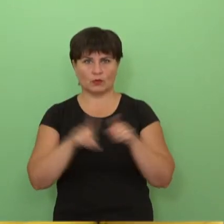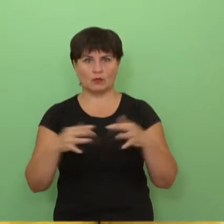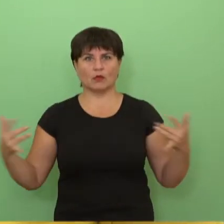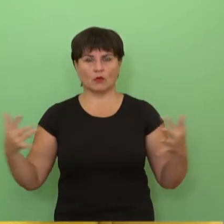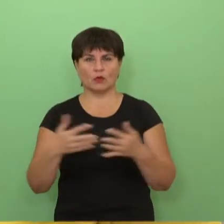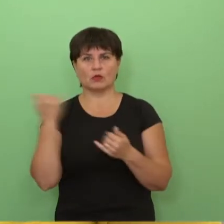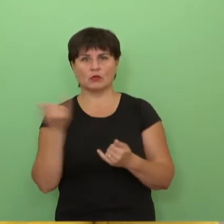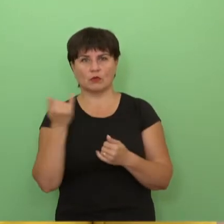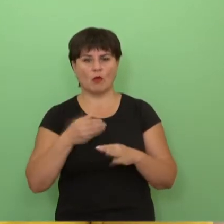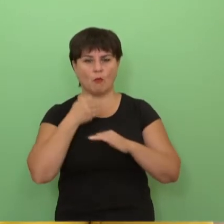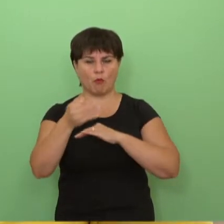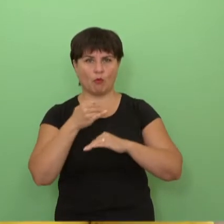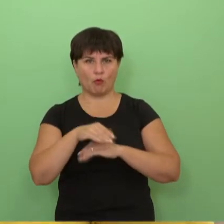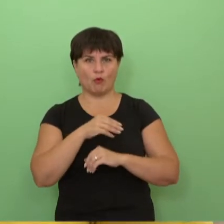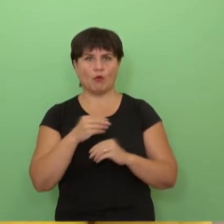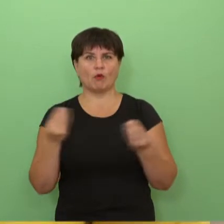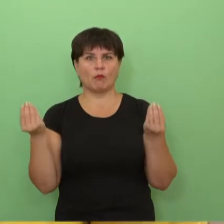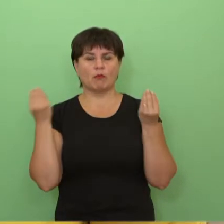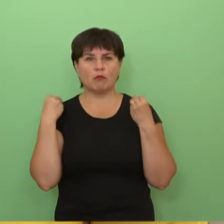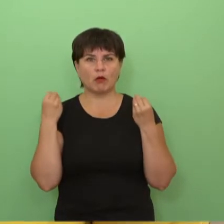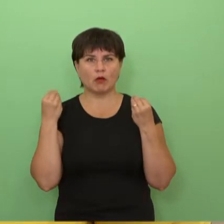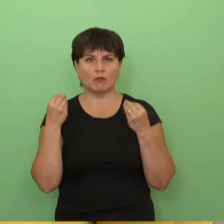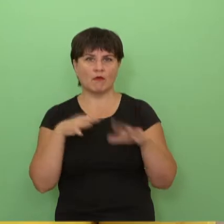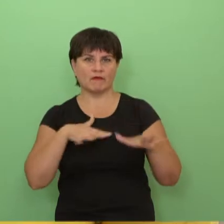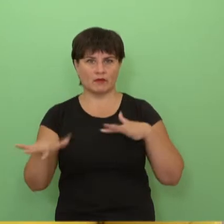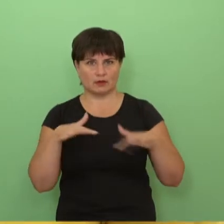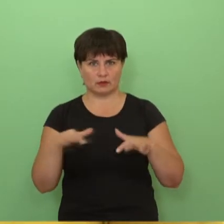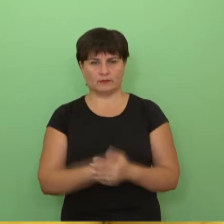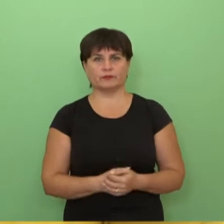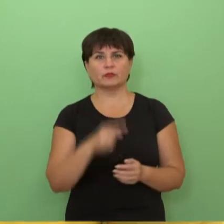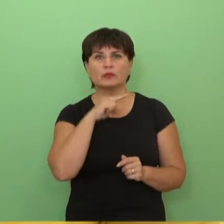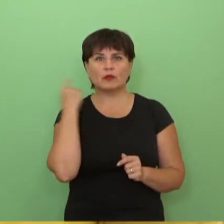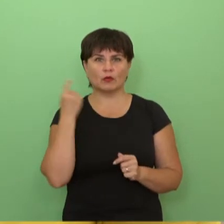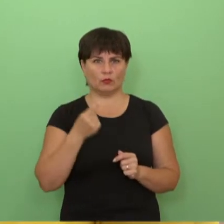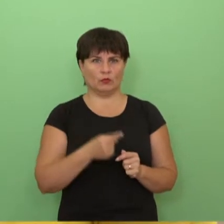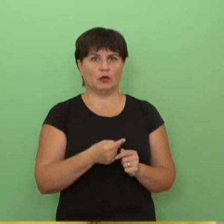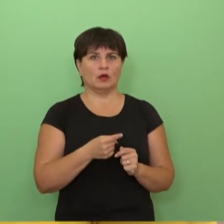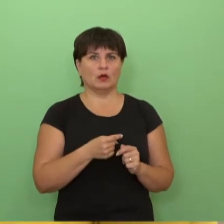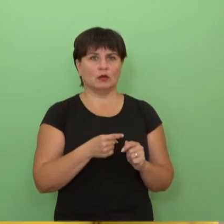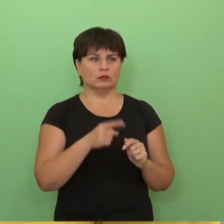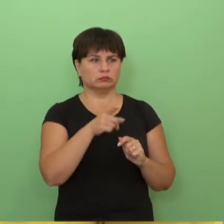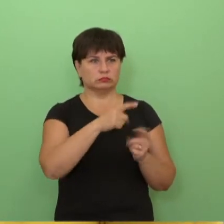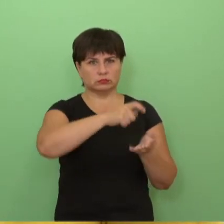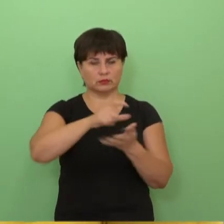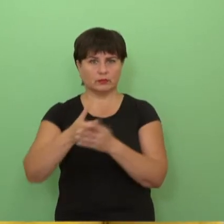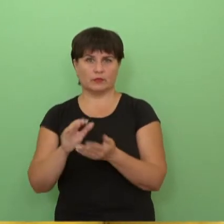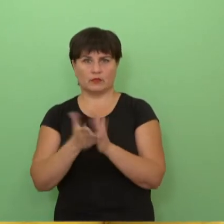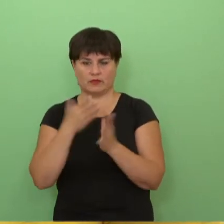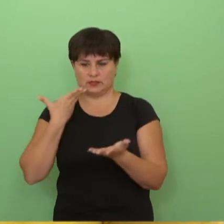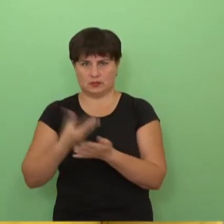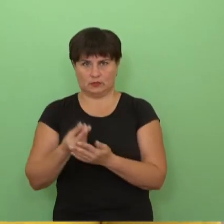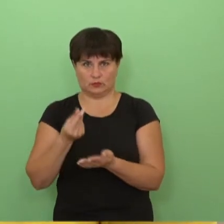darbuotojų pagalba. Labai džiaugiamės, kad susitelkėmės, ir turim tikrai kūrybingų ir labai darbščių